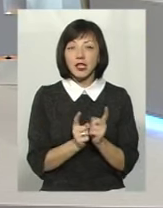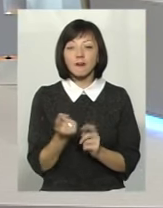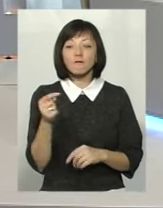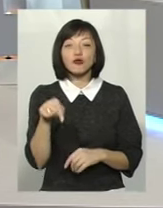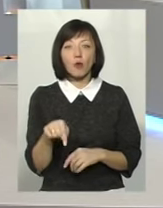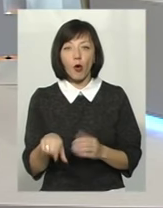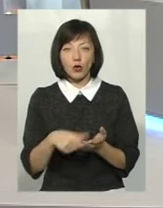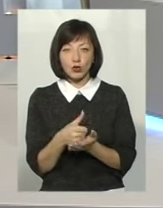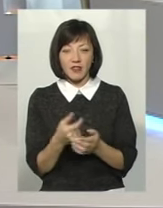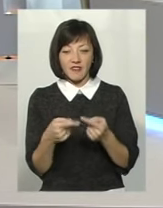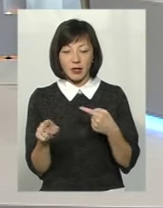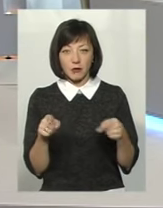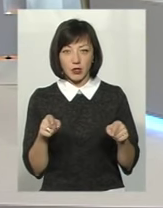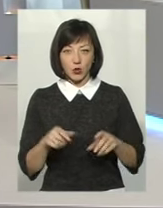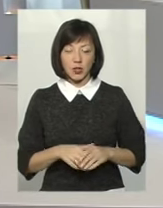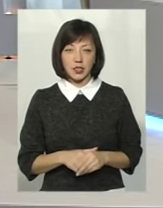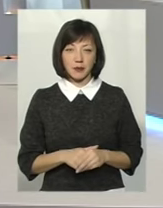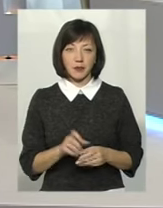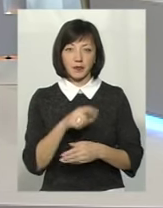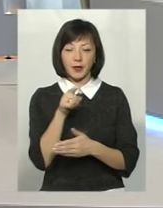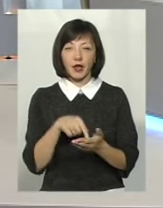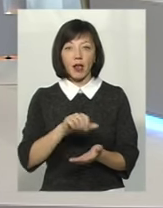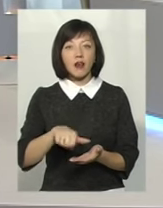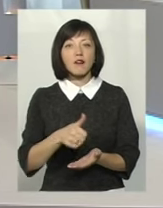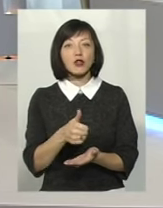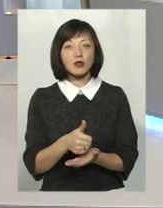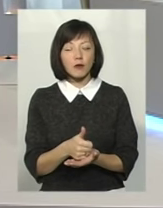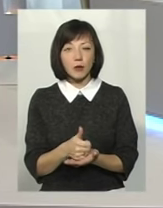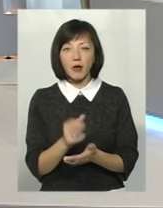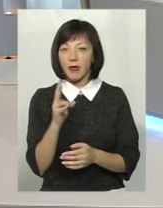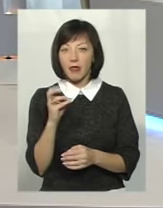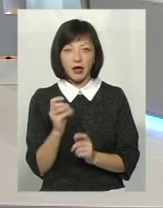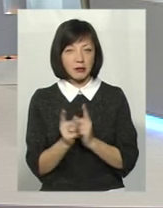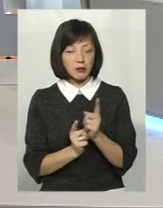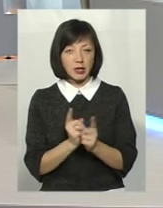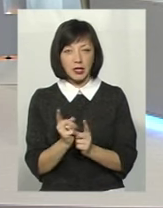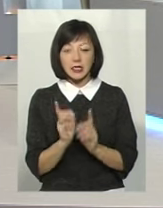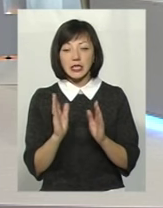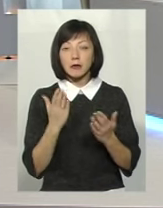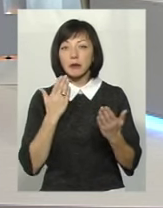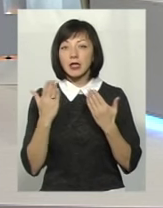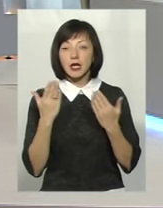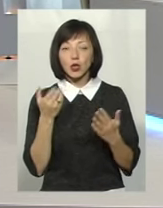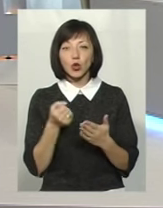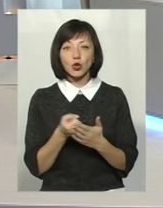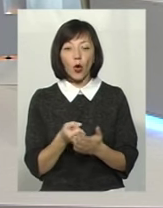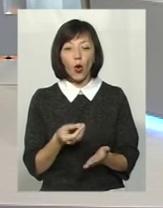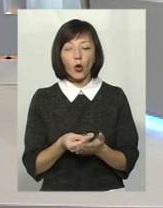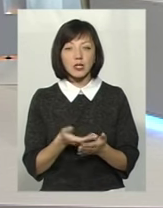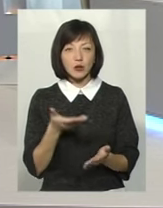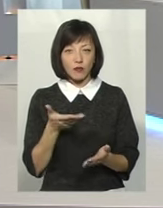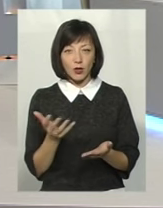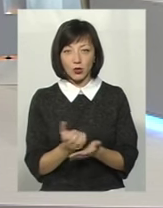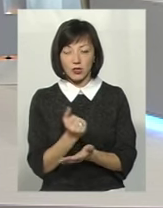основні відмінності? Будь ласка, Людмила Віталійовна. Ну, в основному не змінилося. Змінилися підхід до оцінювання